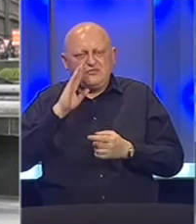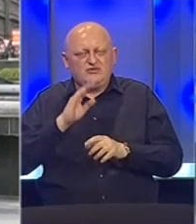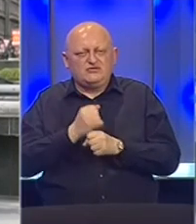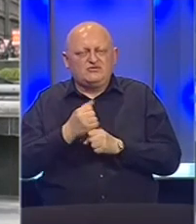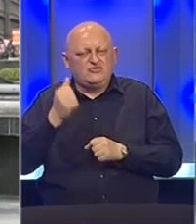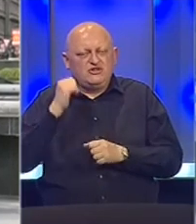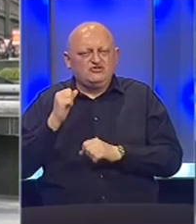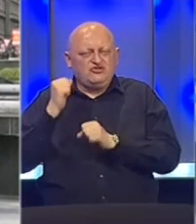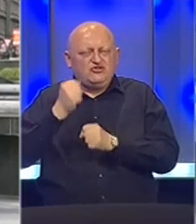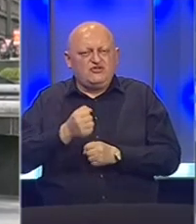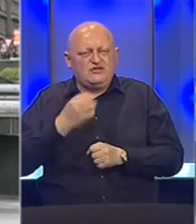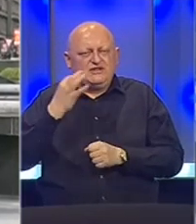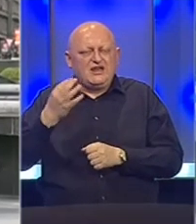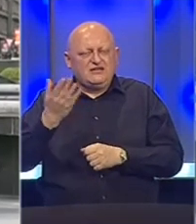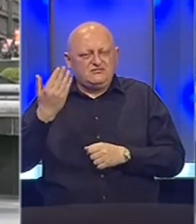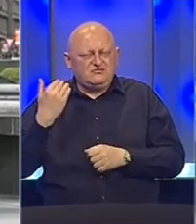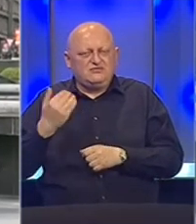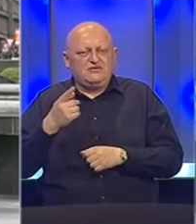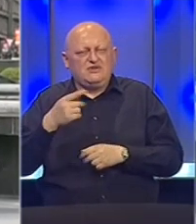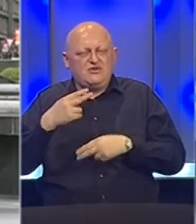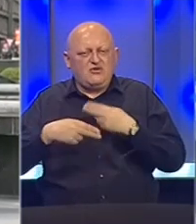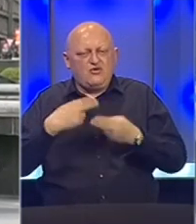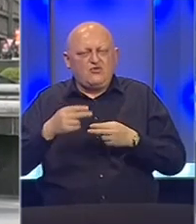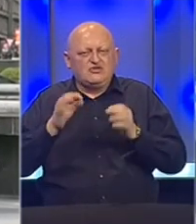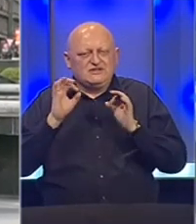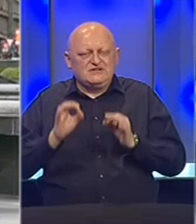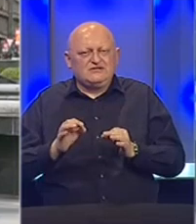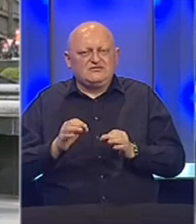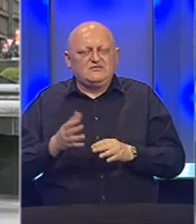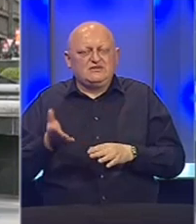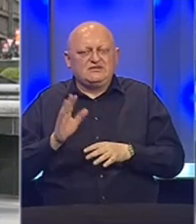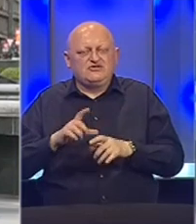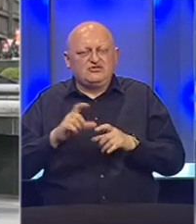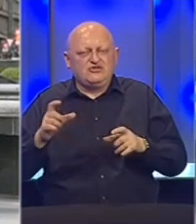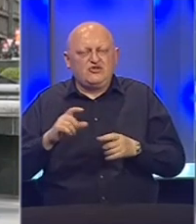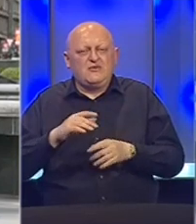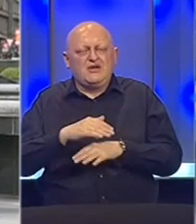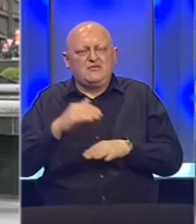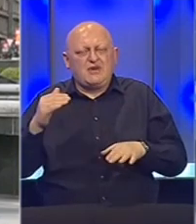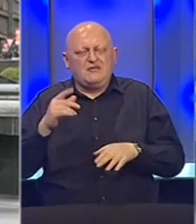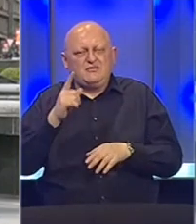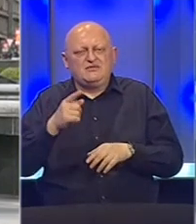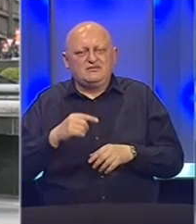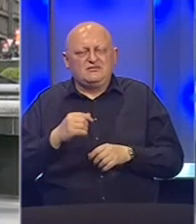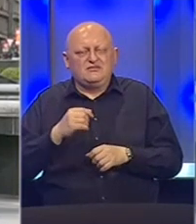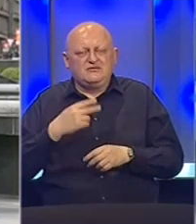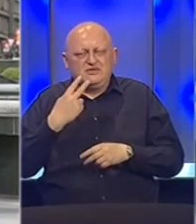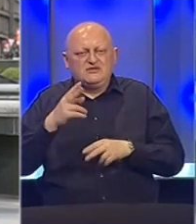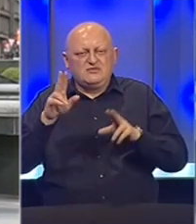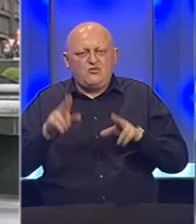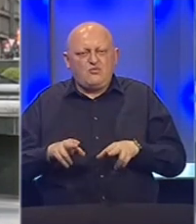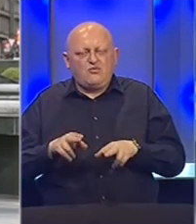Hercegovine jučer donijela dan ranije i Komisija za sigurnost zastupničkog doma parlamenta, a to je da se razmotri